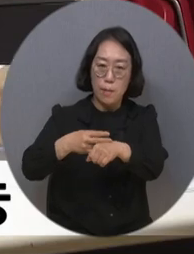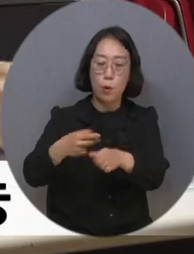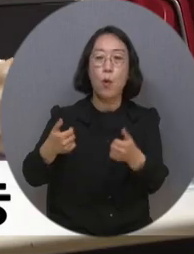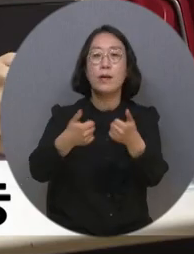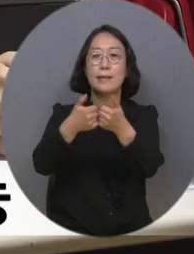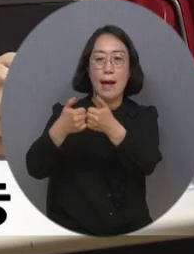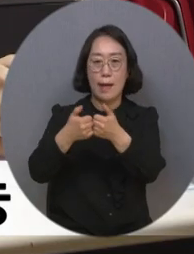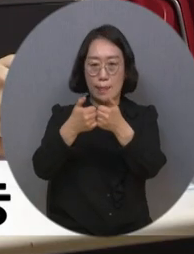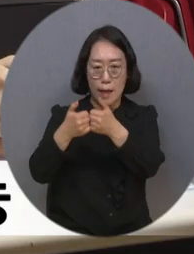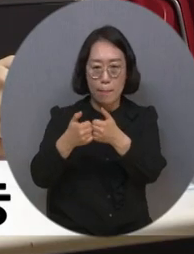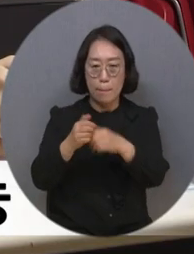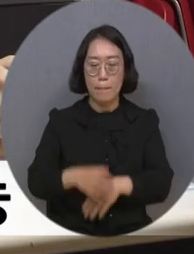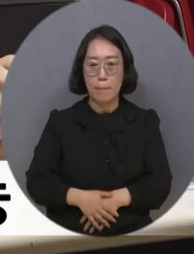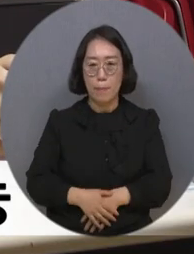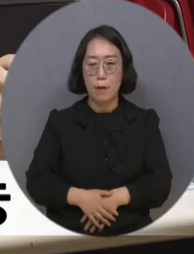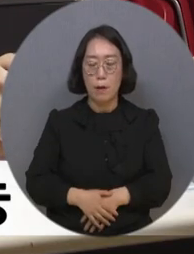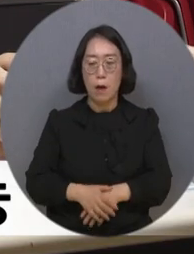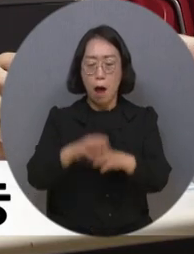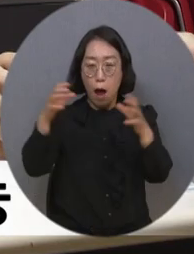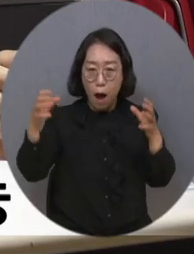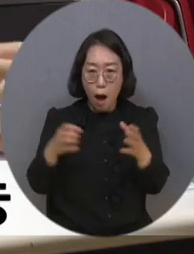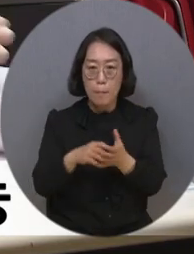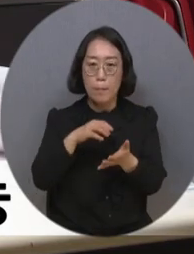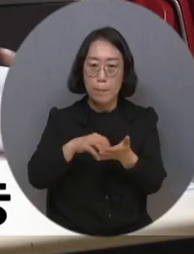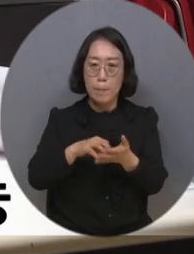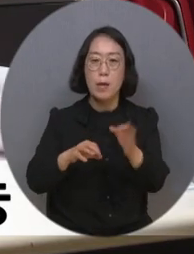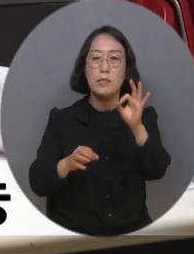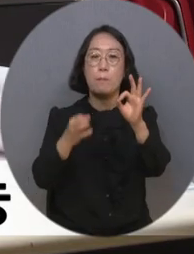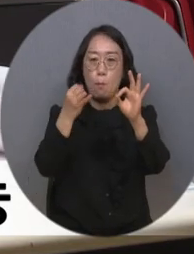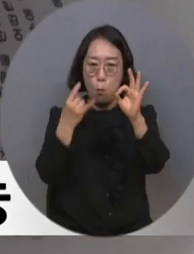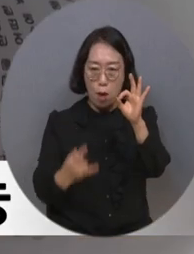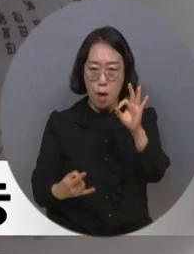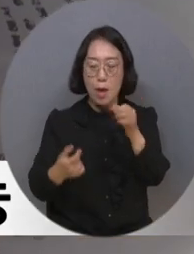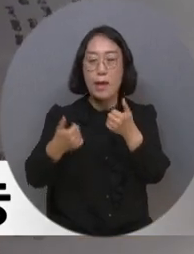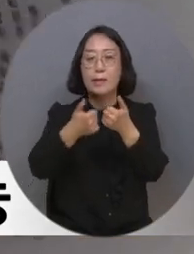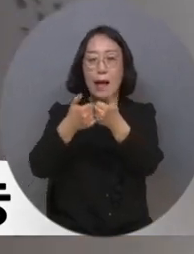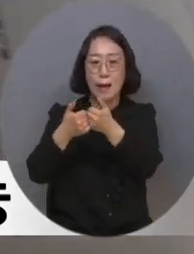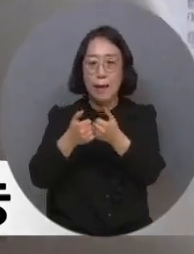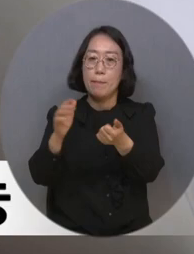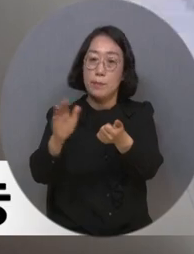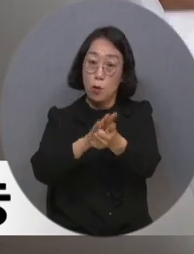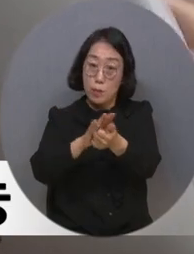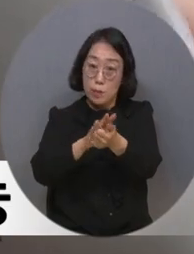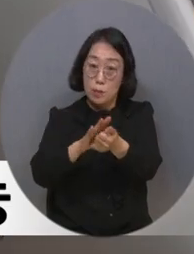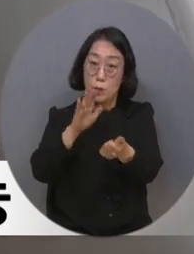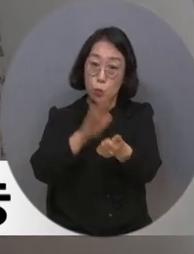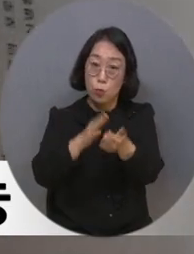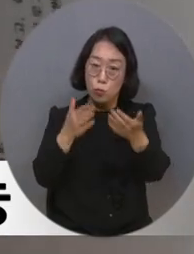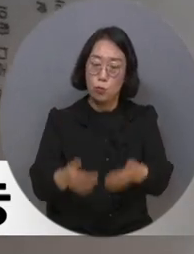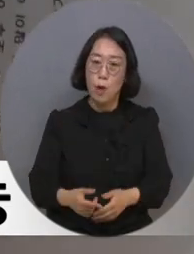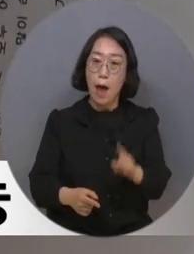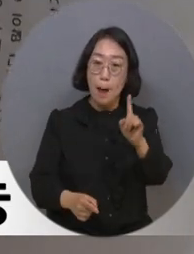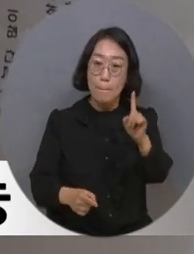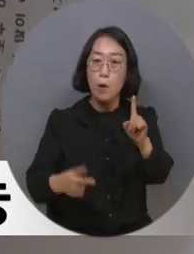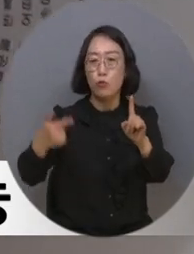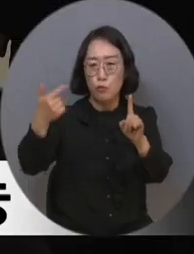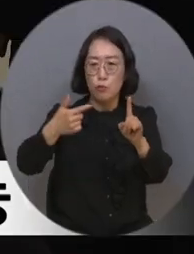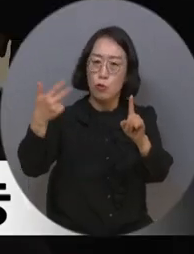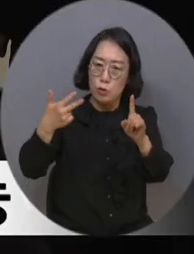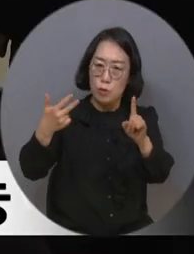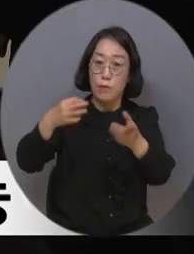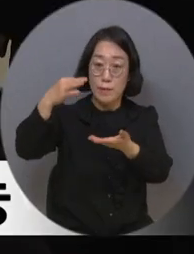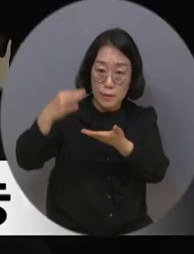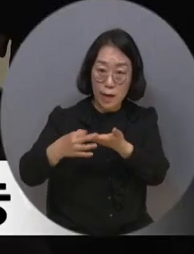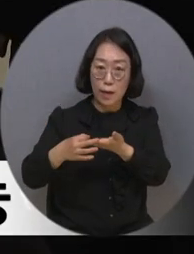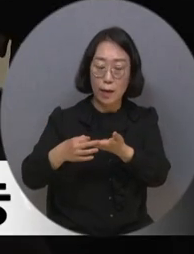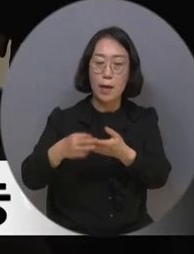사전, 사후검사를 포함한 총 10회의 1대1 심리상담서비스를 회당 6천원에서 7천원에 3개월 동안